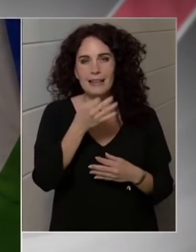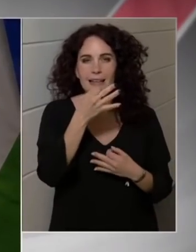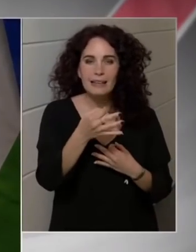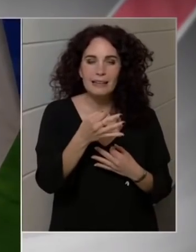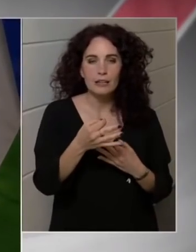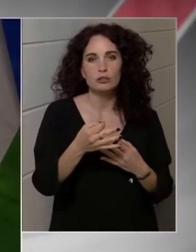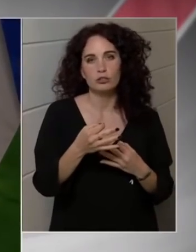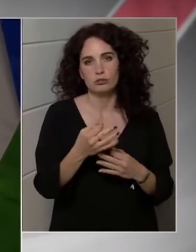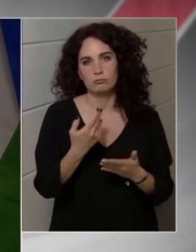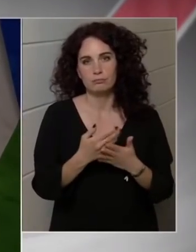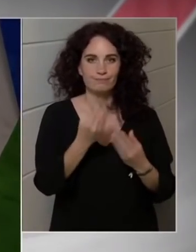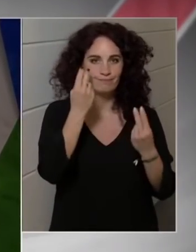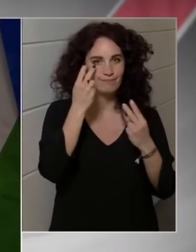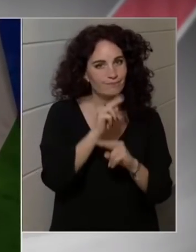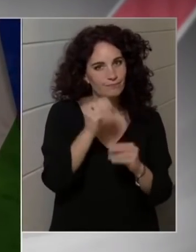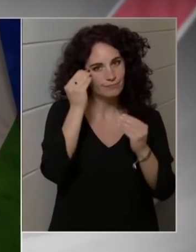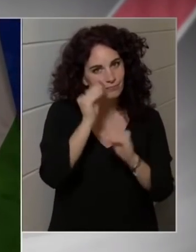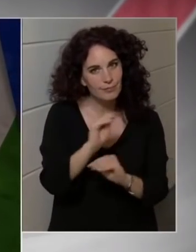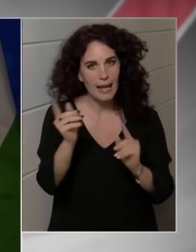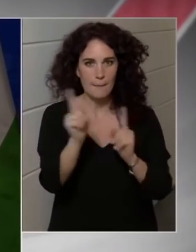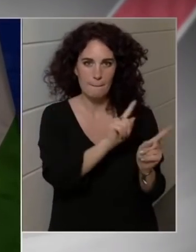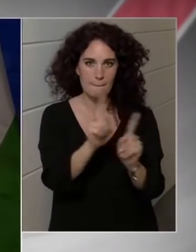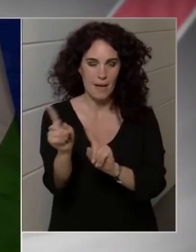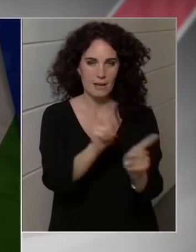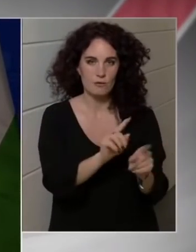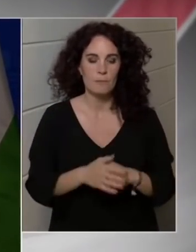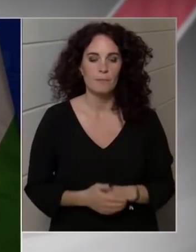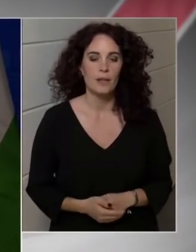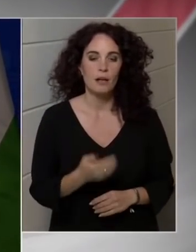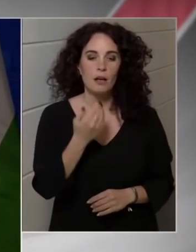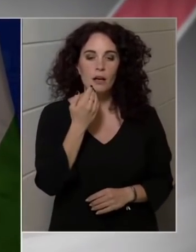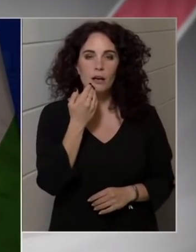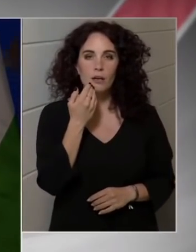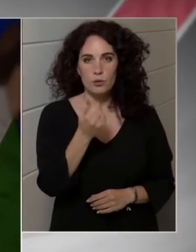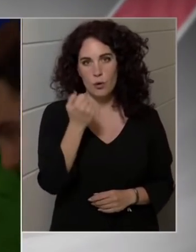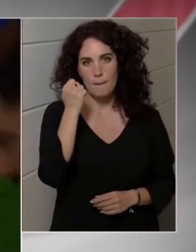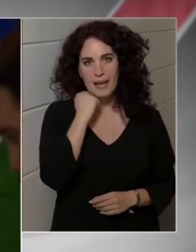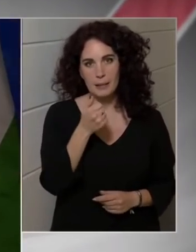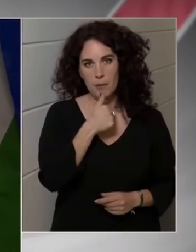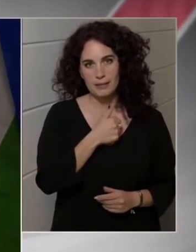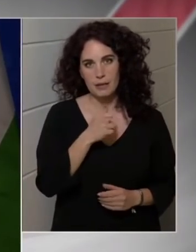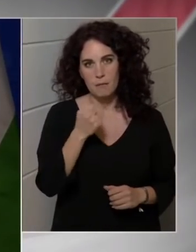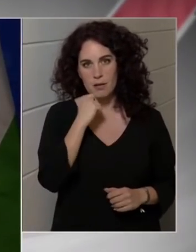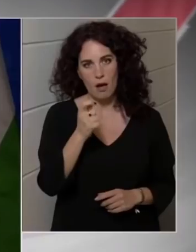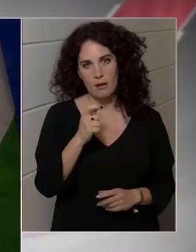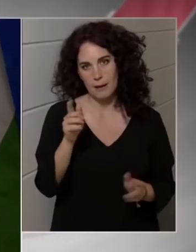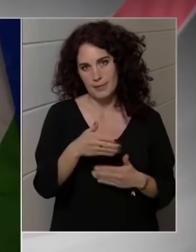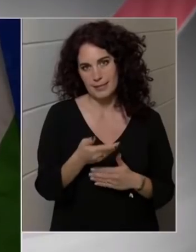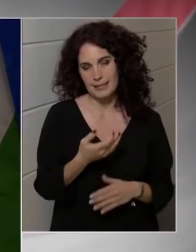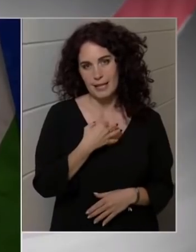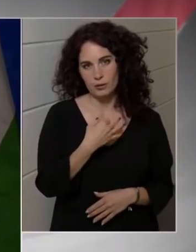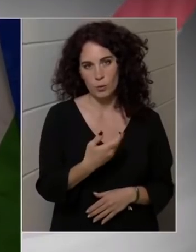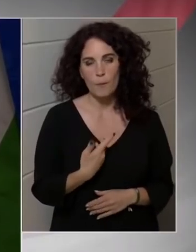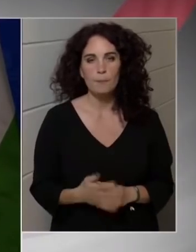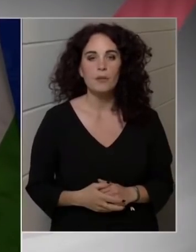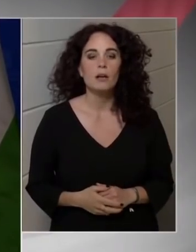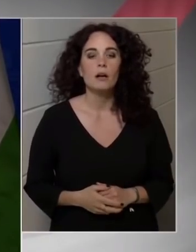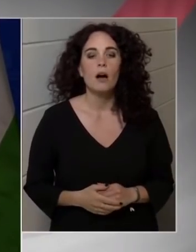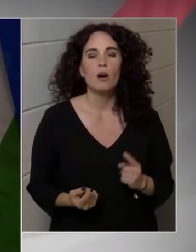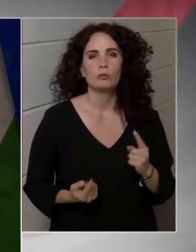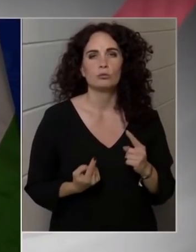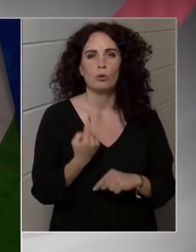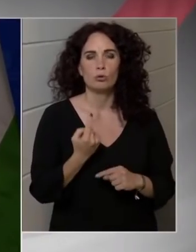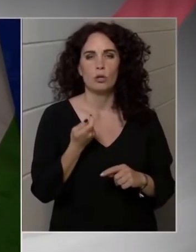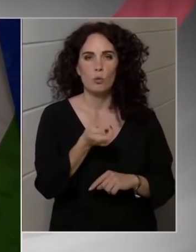bő másfél óra kérdezési lehetőség van, csak szeretném elkerülni azt, hogy megint a végén nagy torlódás legyen, kérem szépen megint, hogy legyenek majd a kérdések során